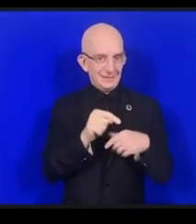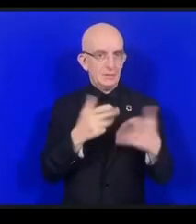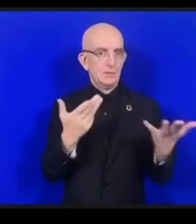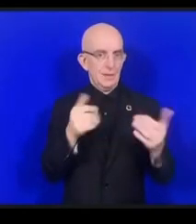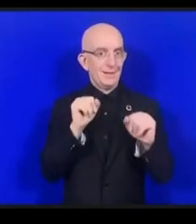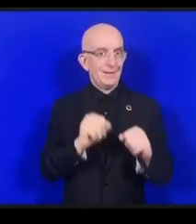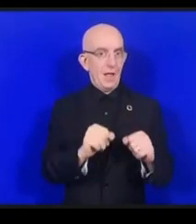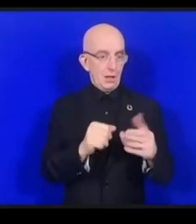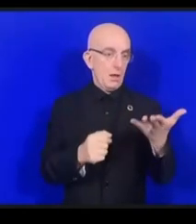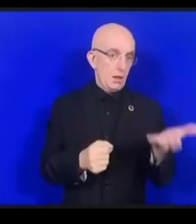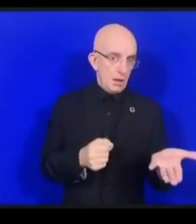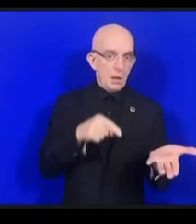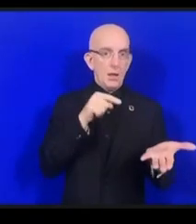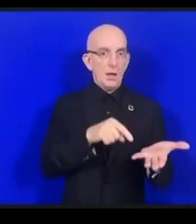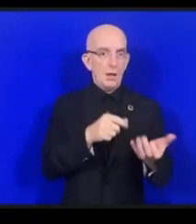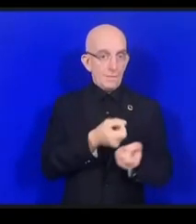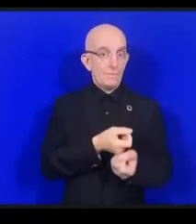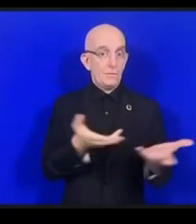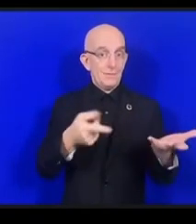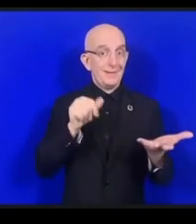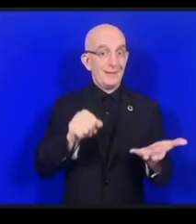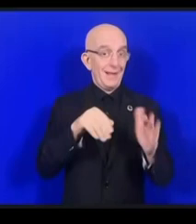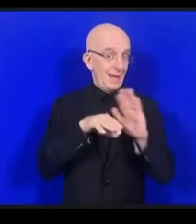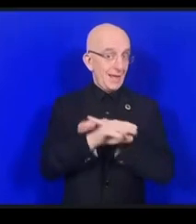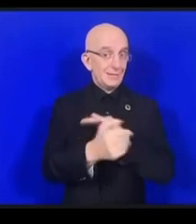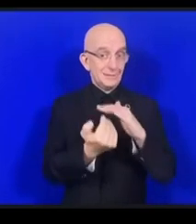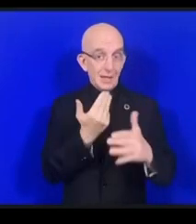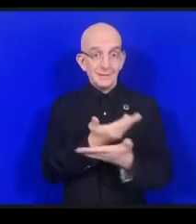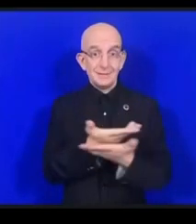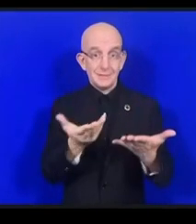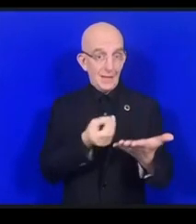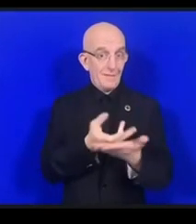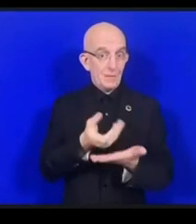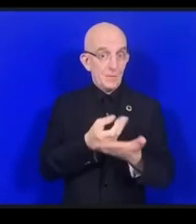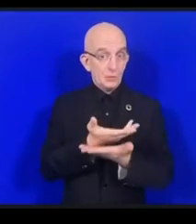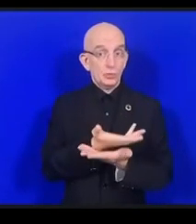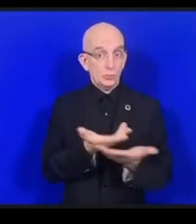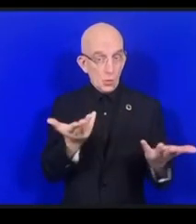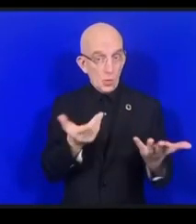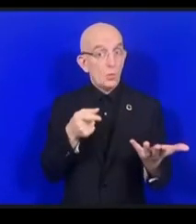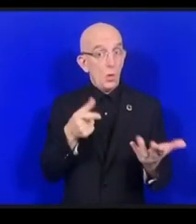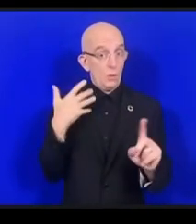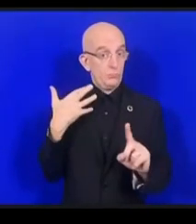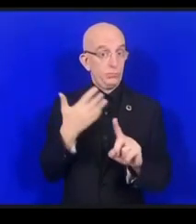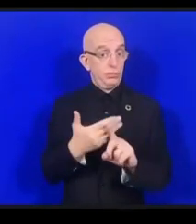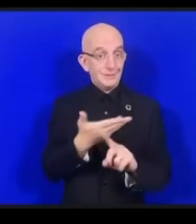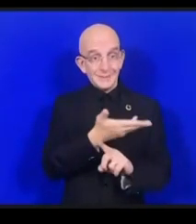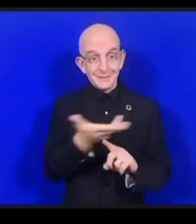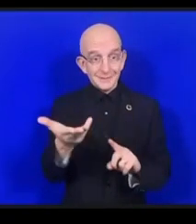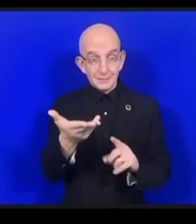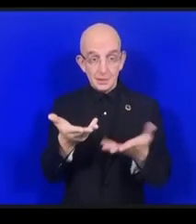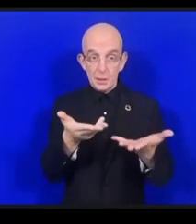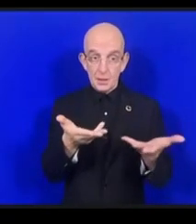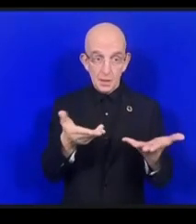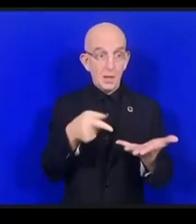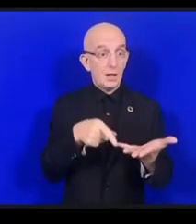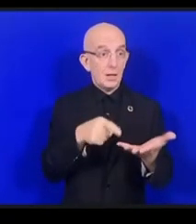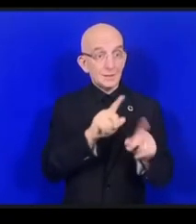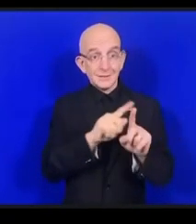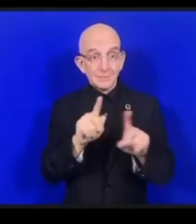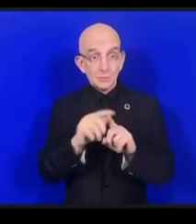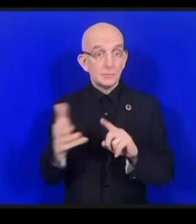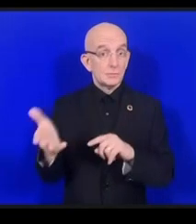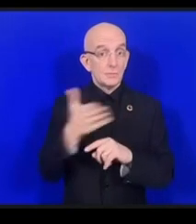il est important de voir comment un service local de droit d'accès à l'information peut passer